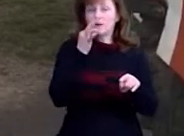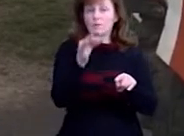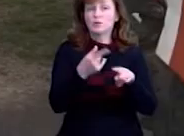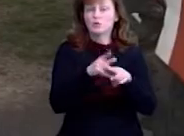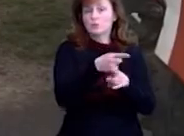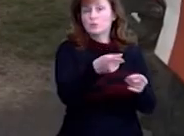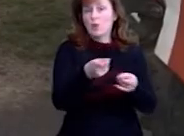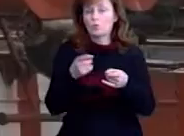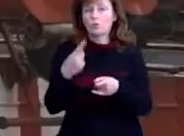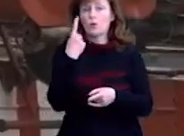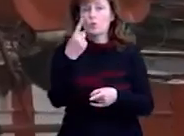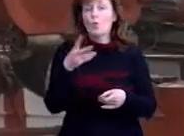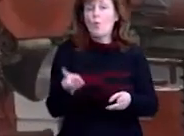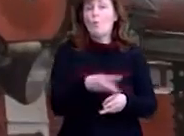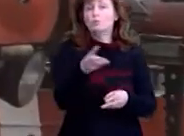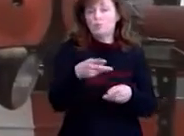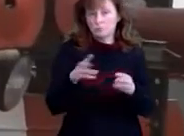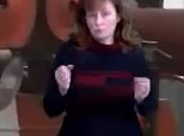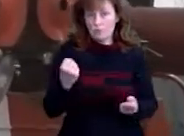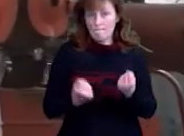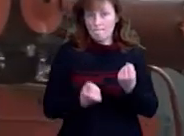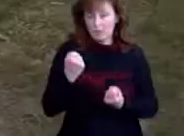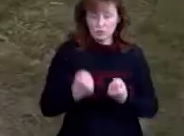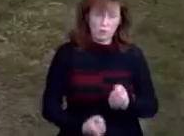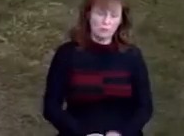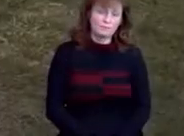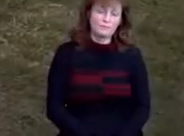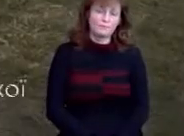цього залучили одну пожежну машину та бригаду рятувальників.